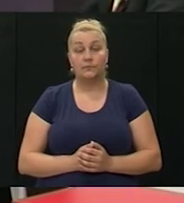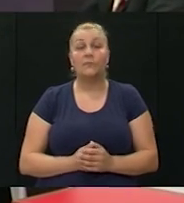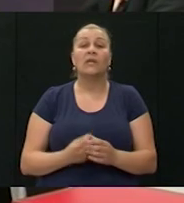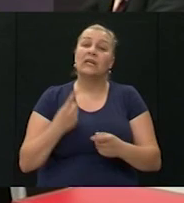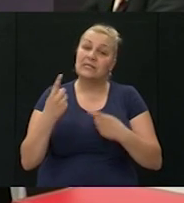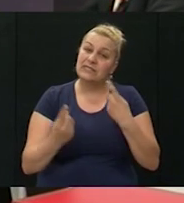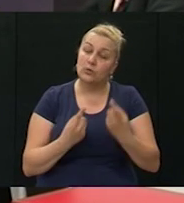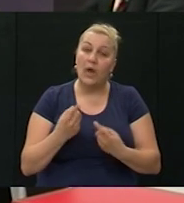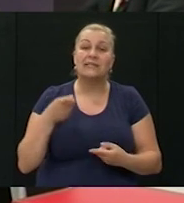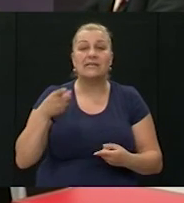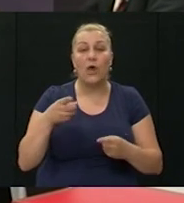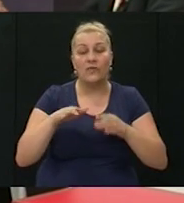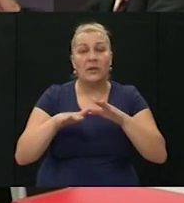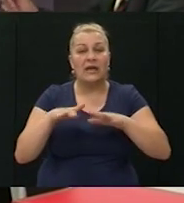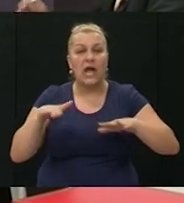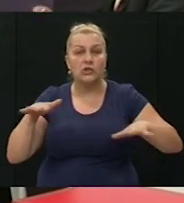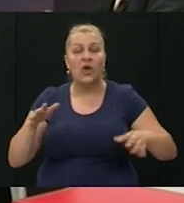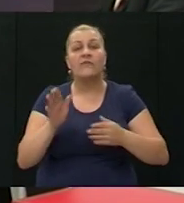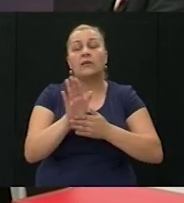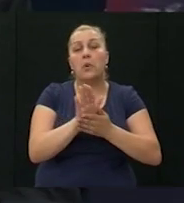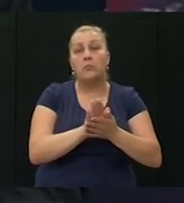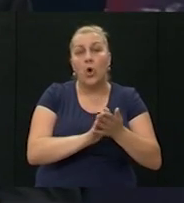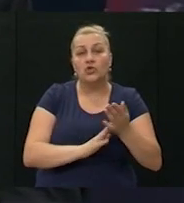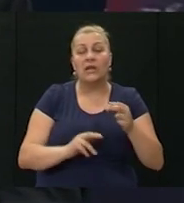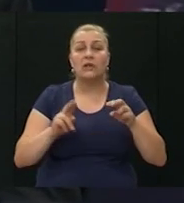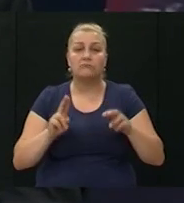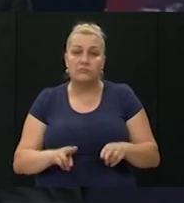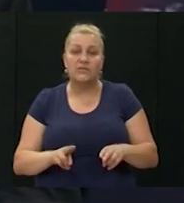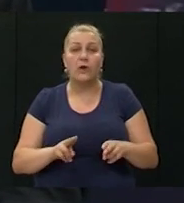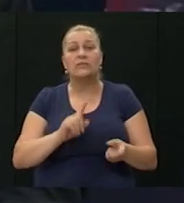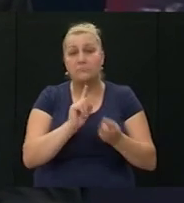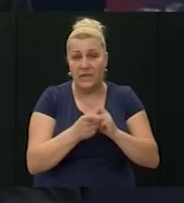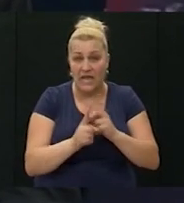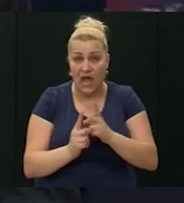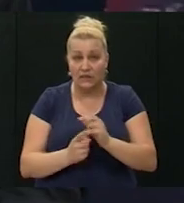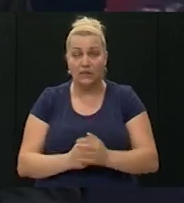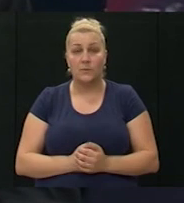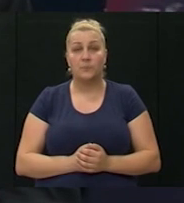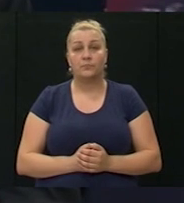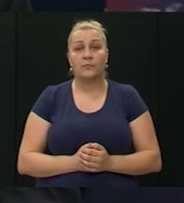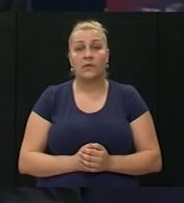Pa, situacija sa tim raslojavanjem počela zaista, drastično mijenjati.